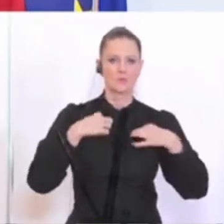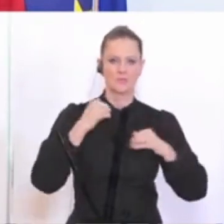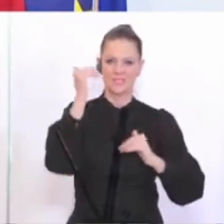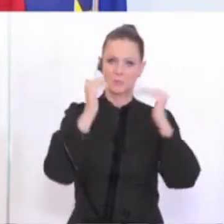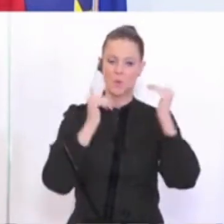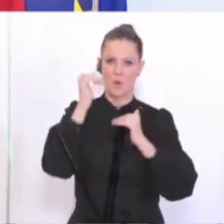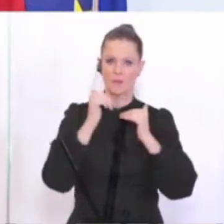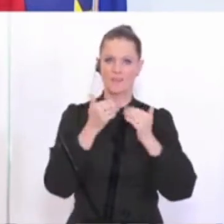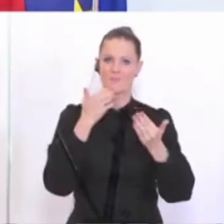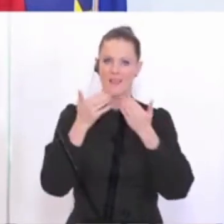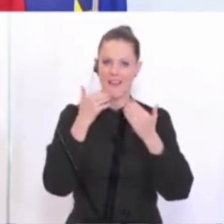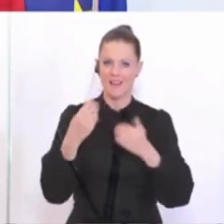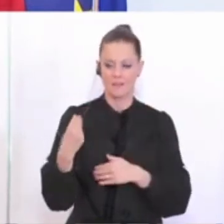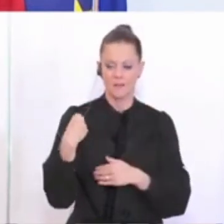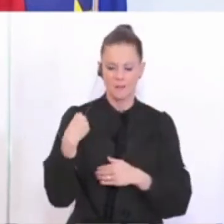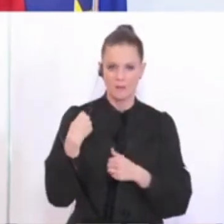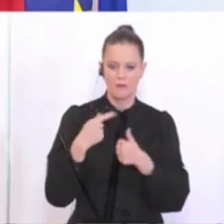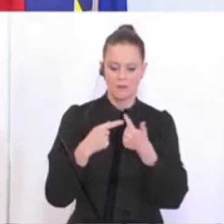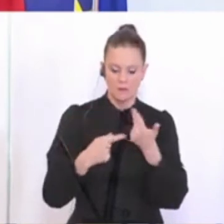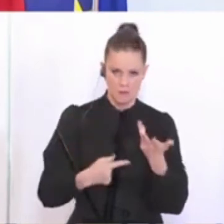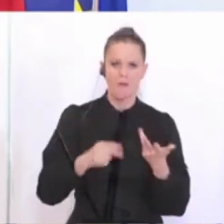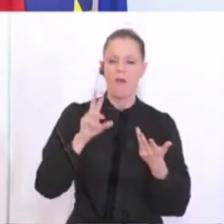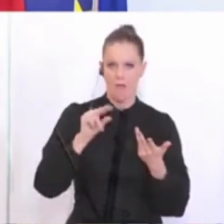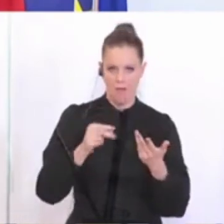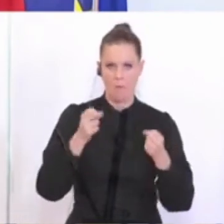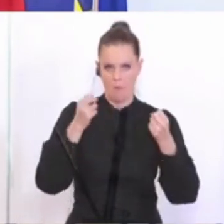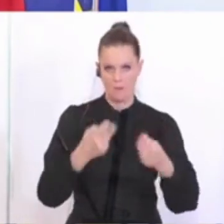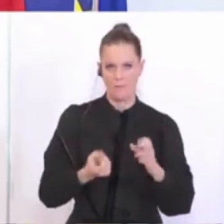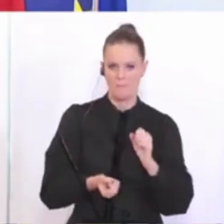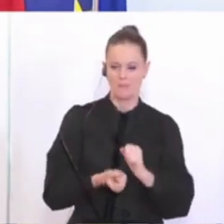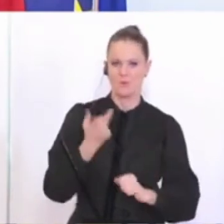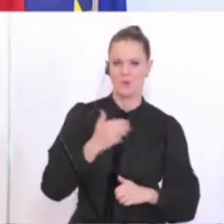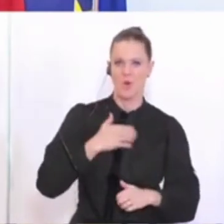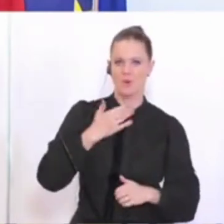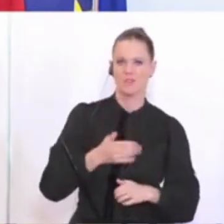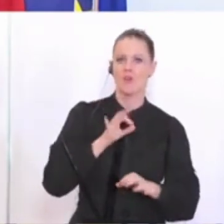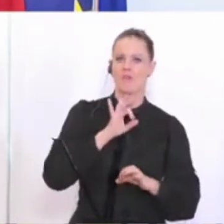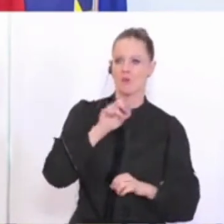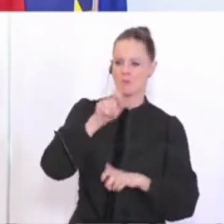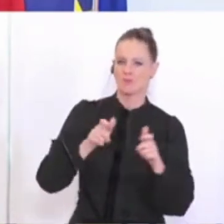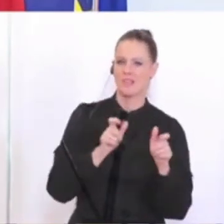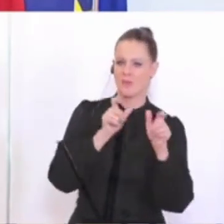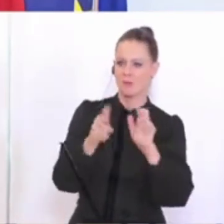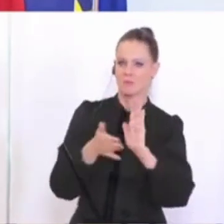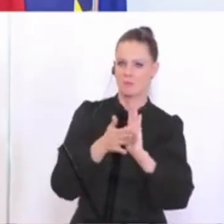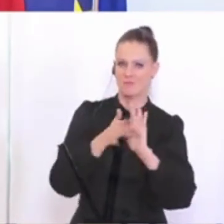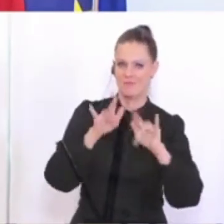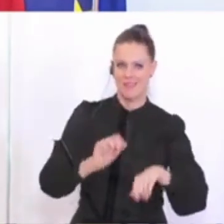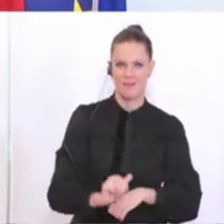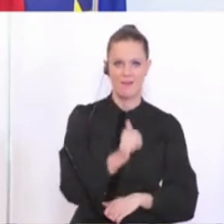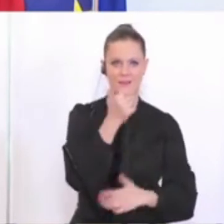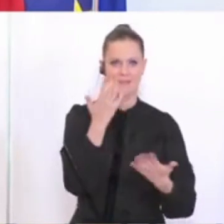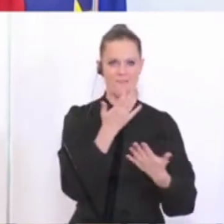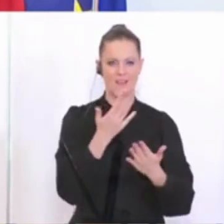beraten und Vorgaben machen, weil sie die Frage gestellt haben nach besonderen Ausnahmen für Menschen, man Immunität nachweisen kann etc. Das heißt, das hängt in erster